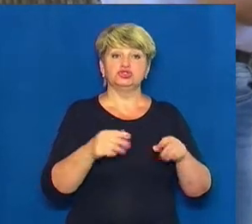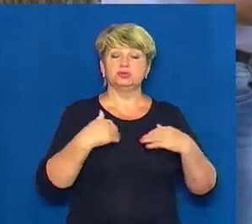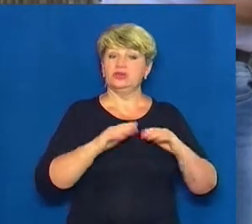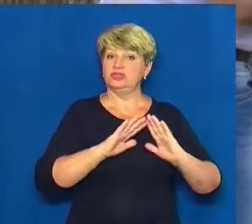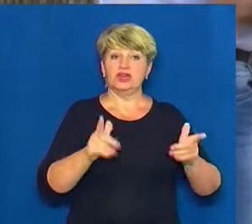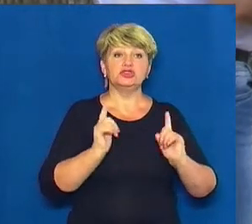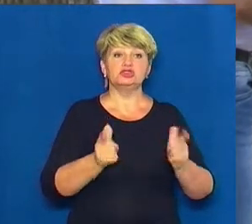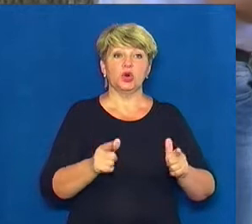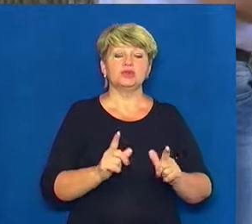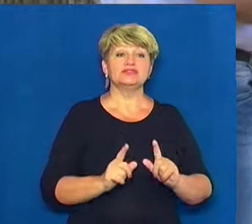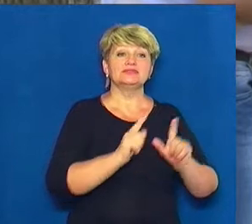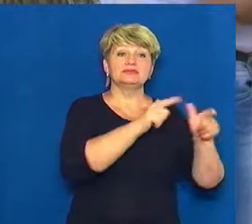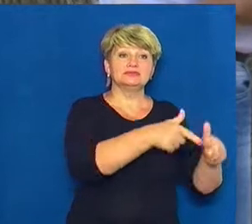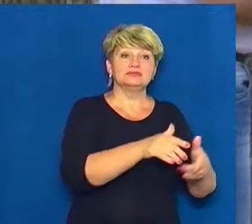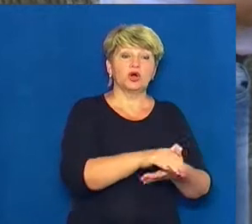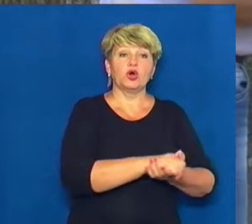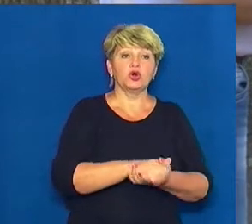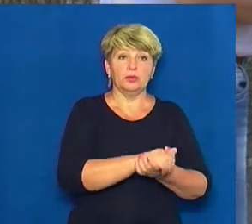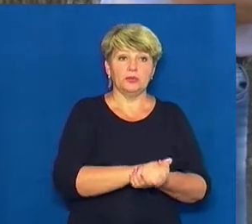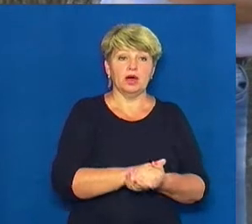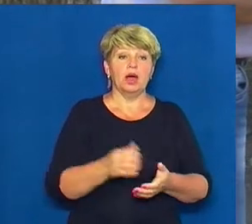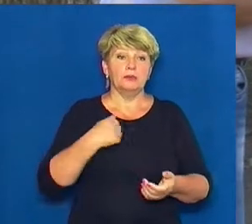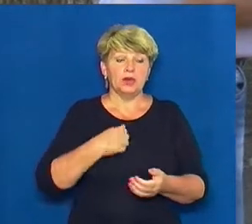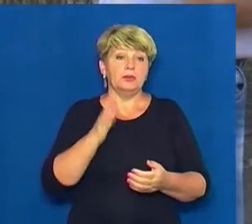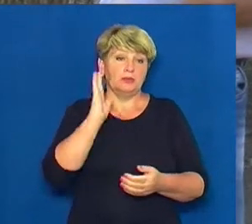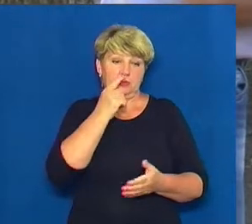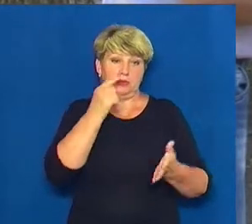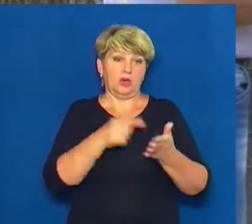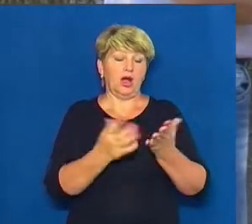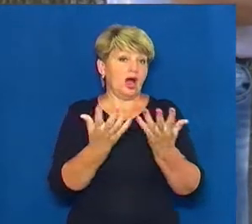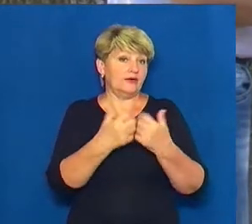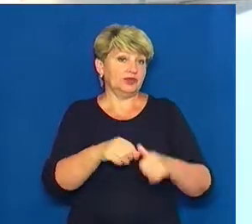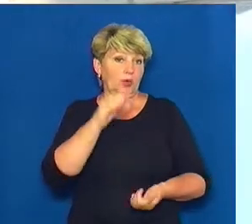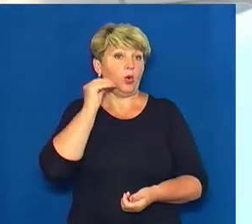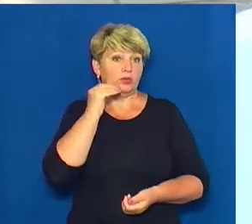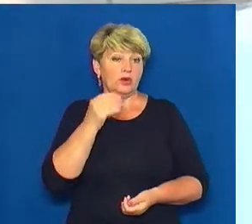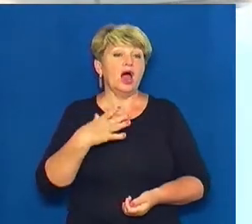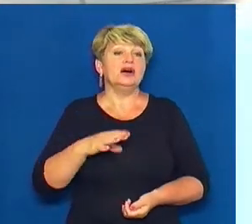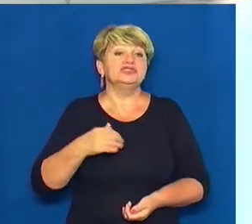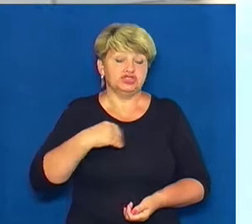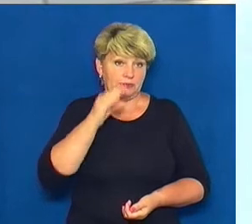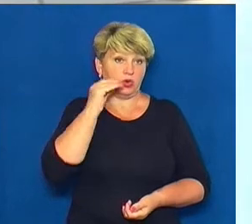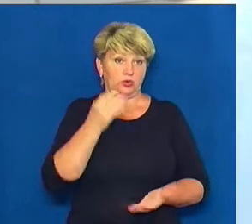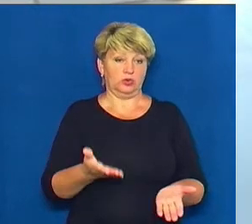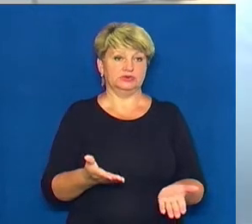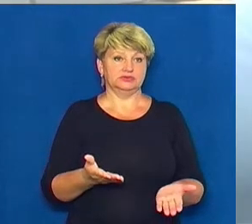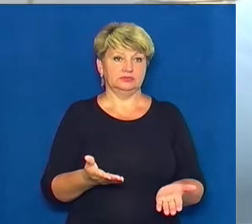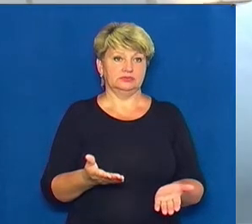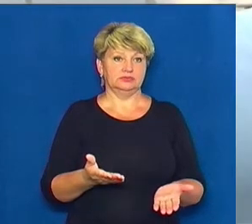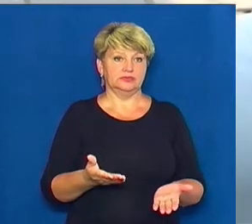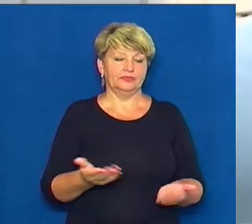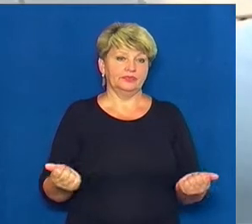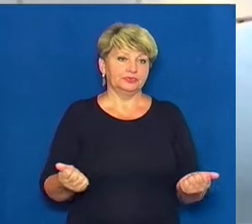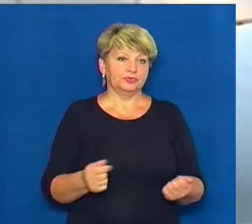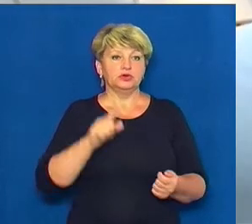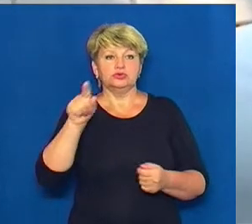громаду, то куди ми примікаємо? До Курсуння? Автоматично ми йдемо до Курсуння. А Курсунь нам треба? До Курсуння погано, до Селища